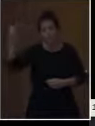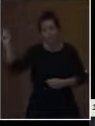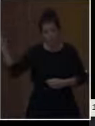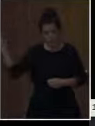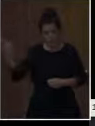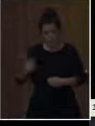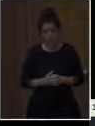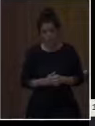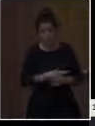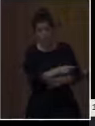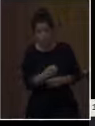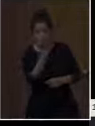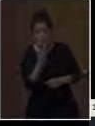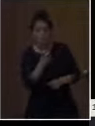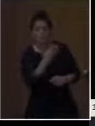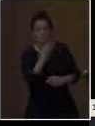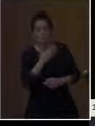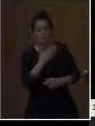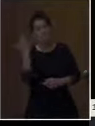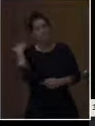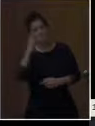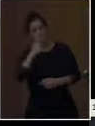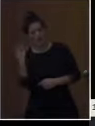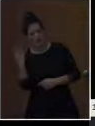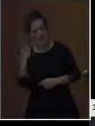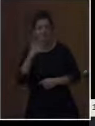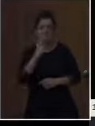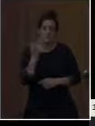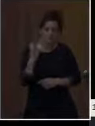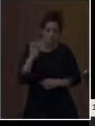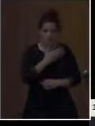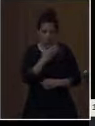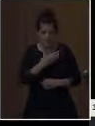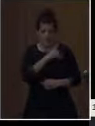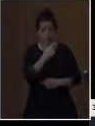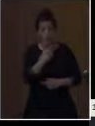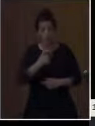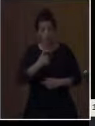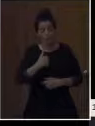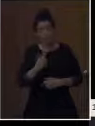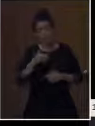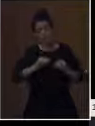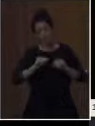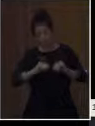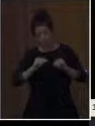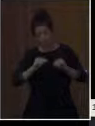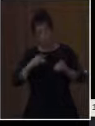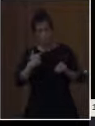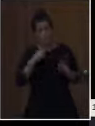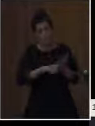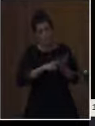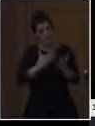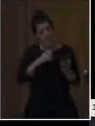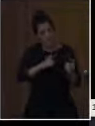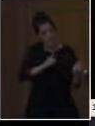τάξη των 20 έως και 25 παλαιότερα και 30 μαθητών ο κάθε εκπαιδευτικός έχει να αντιμετωπίσει 20, 25,